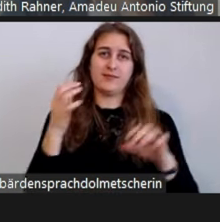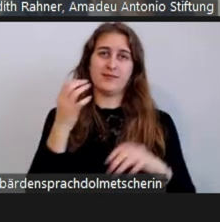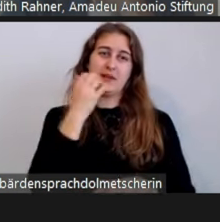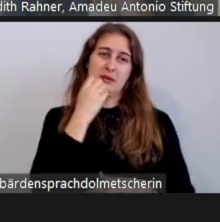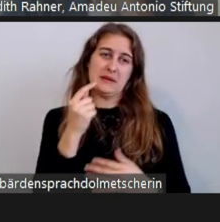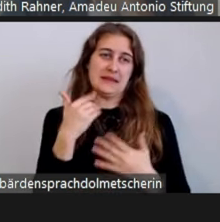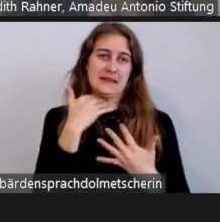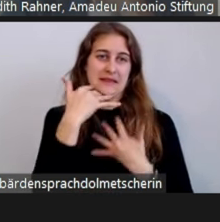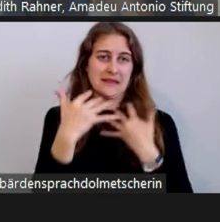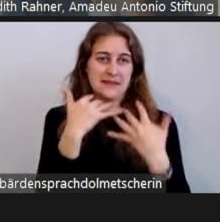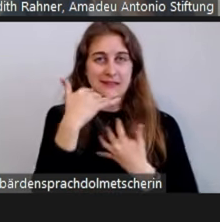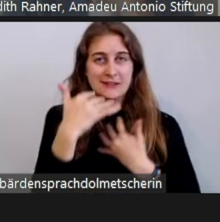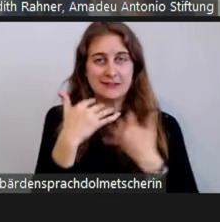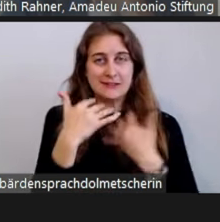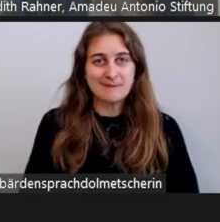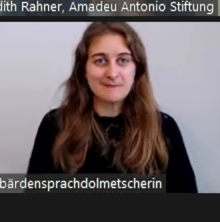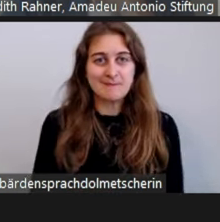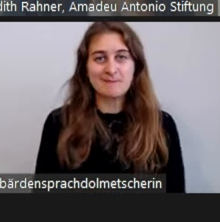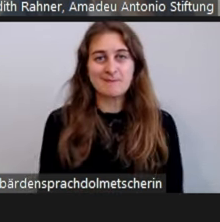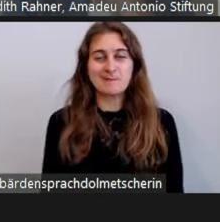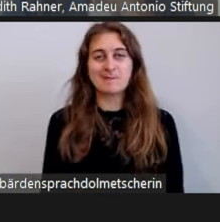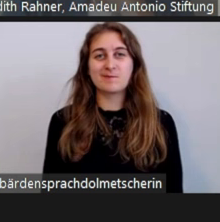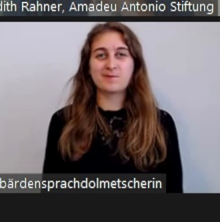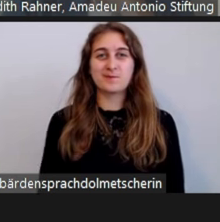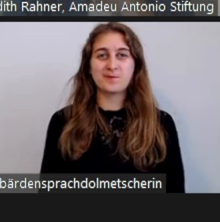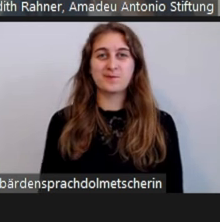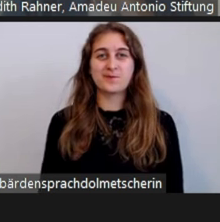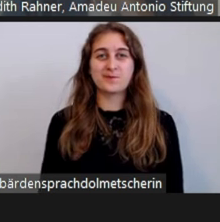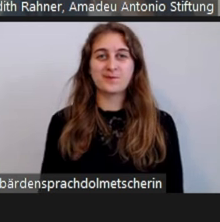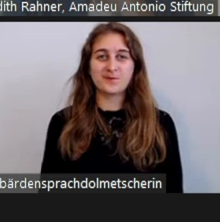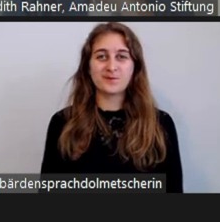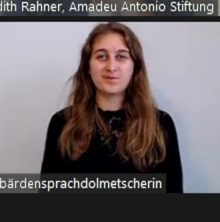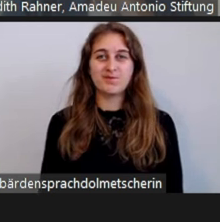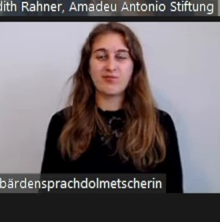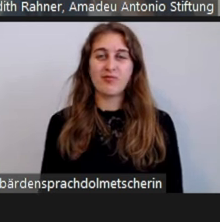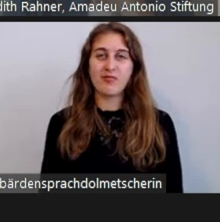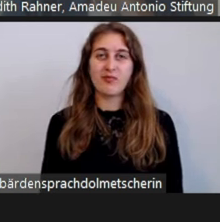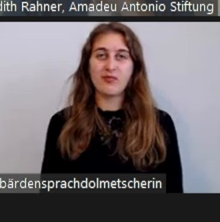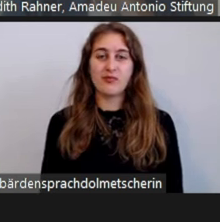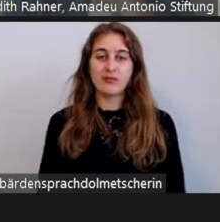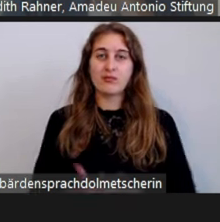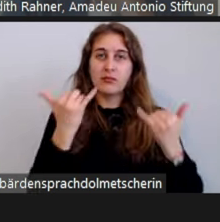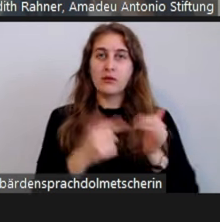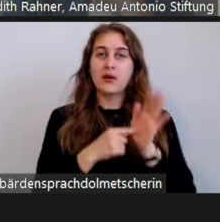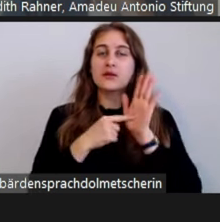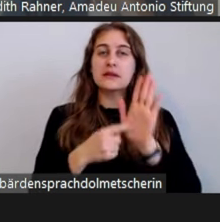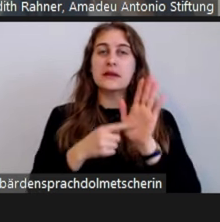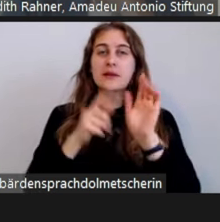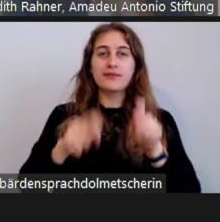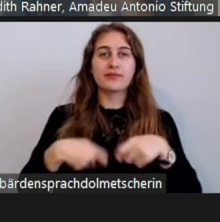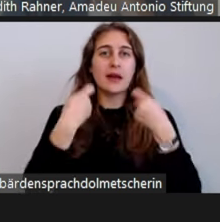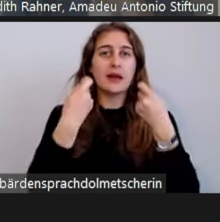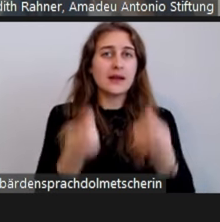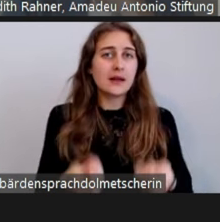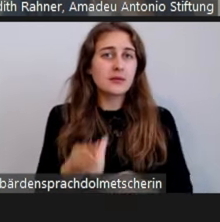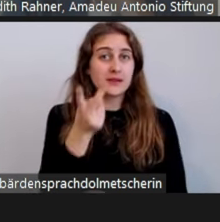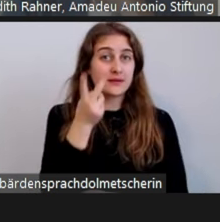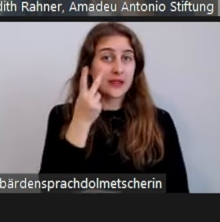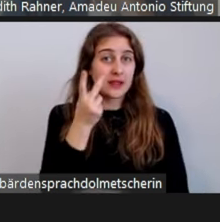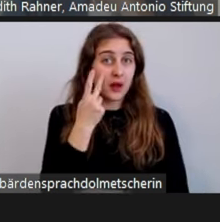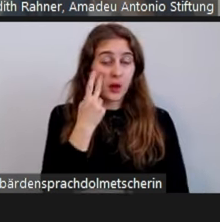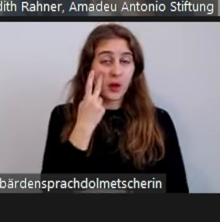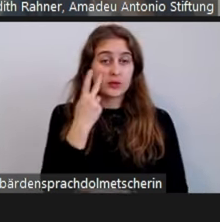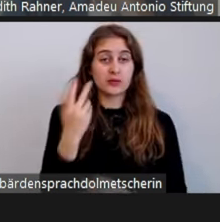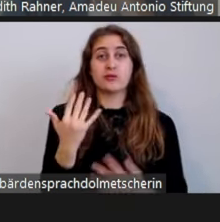gesagt, würden wir uns jetzt einfach auf eine kurze Ergebnisdarstellung konzentrieren und dann gerne auch nochmal in den Austausch